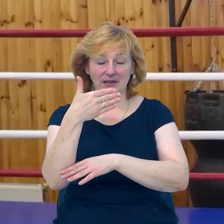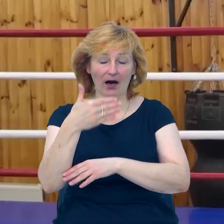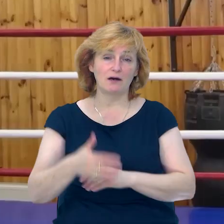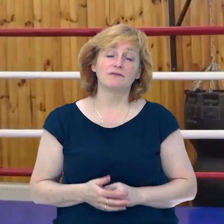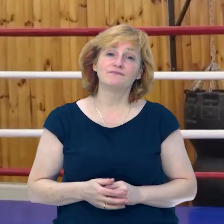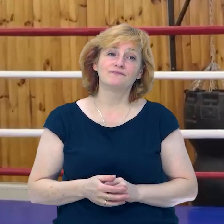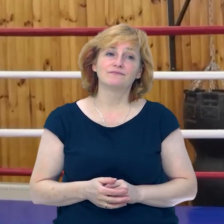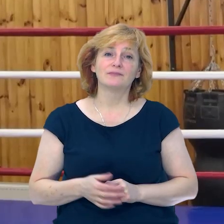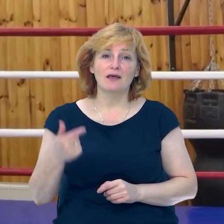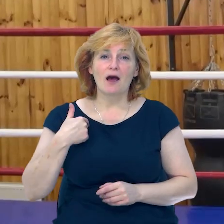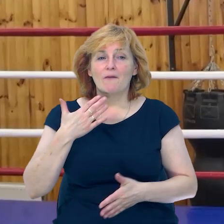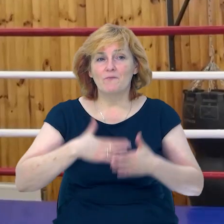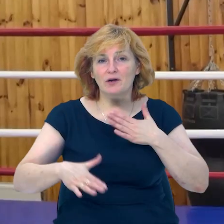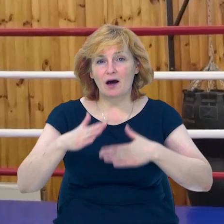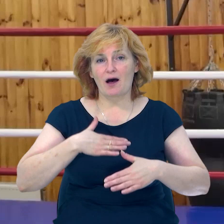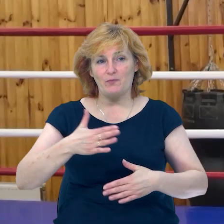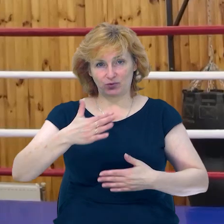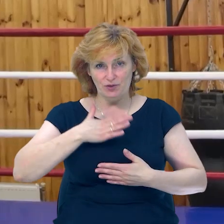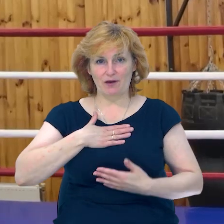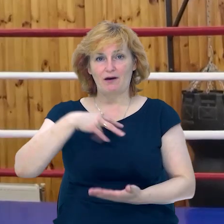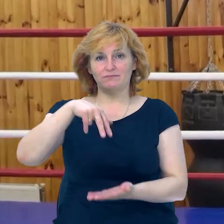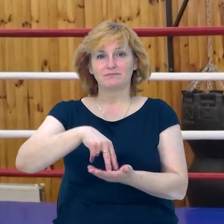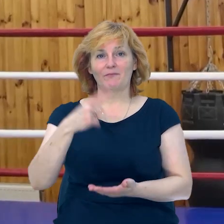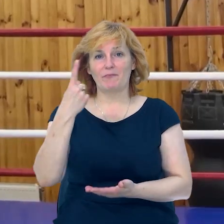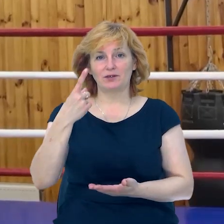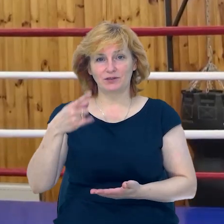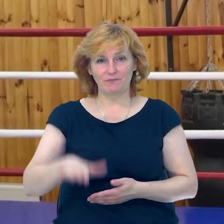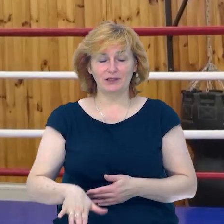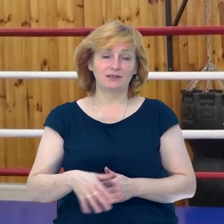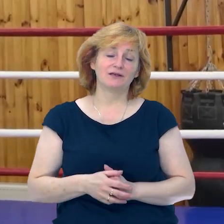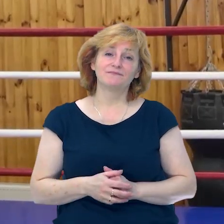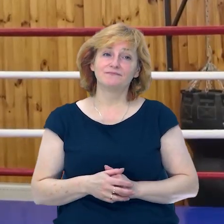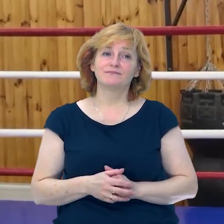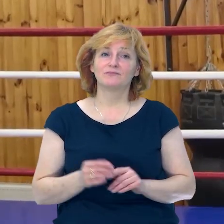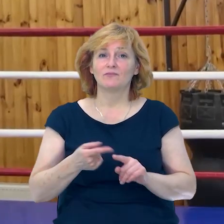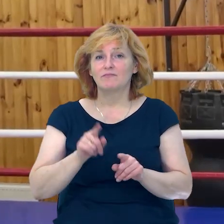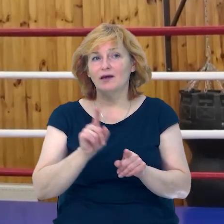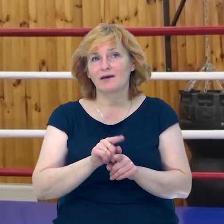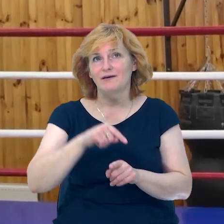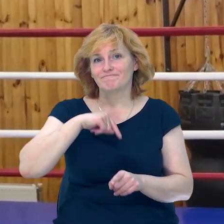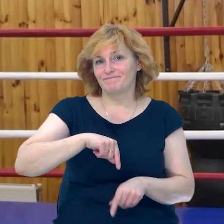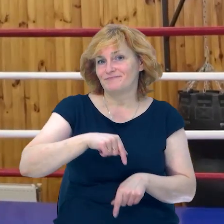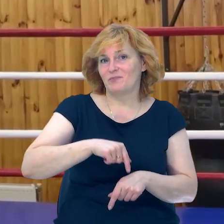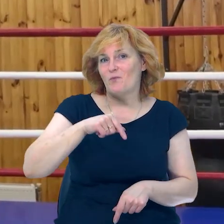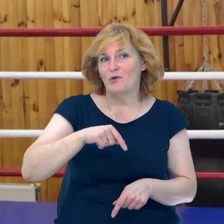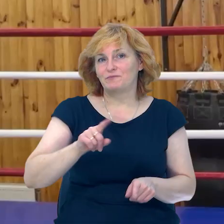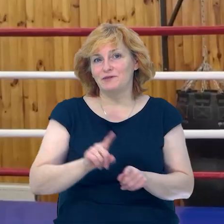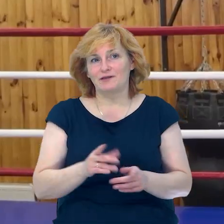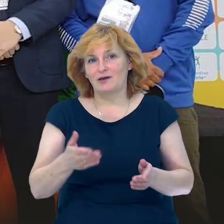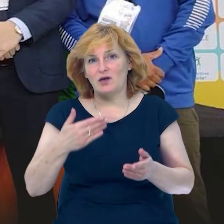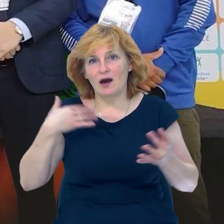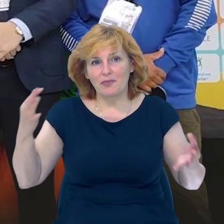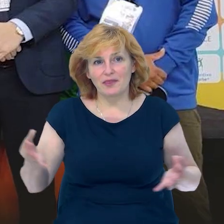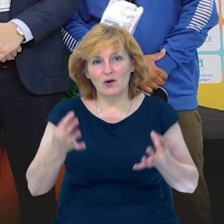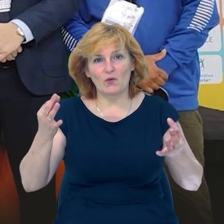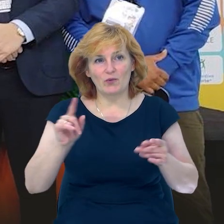що іменно я на першому місці. Це такі емоції. Ніколи я